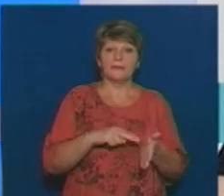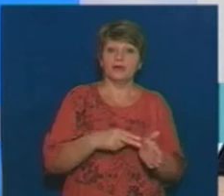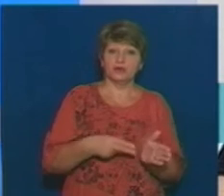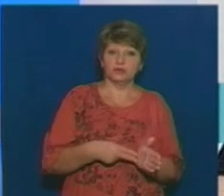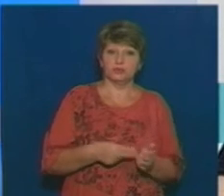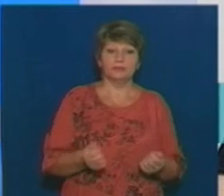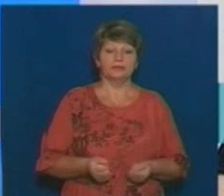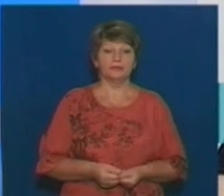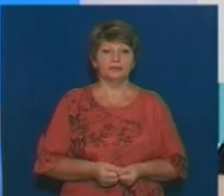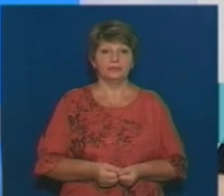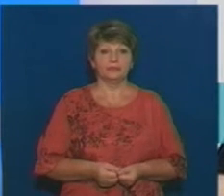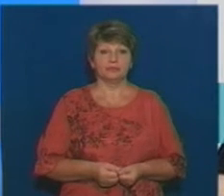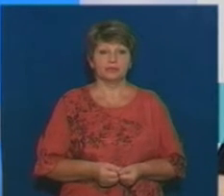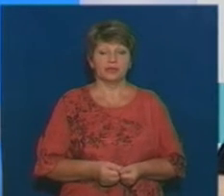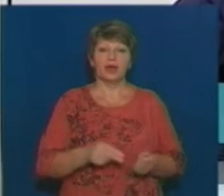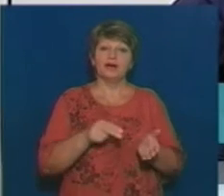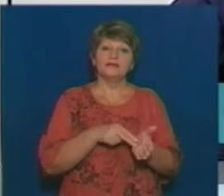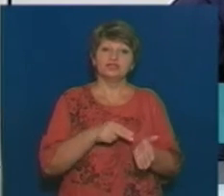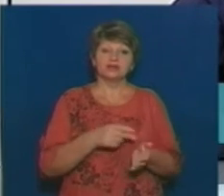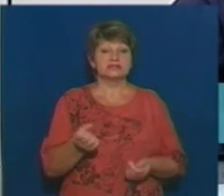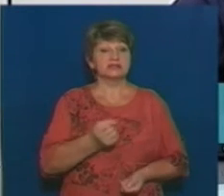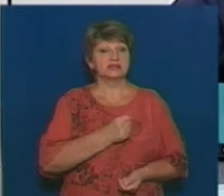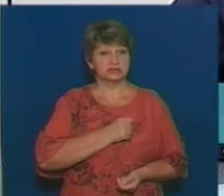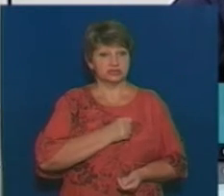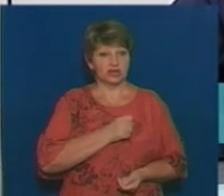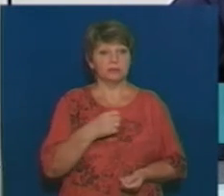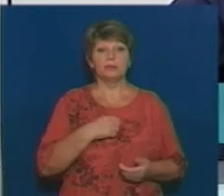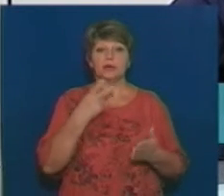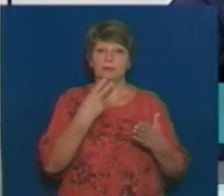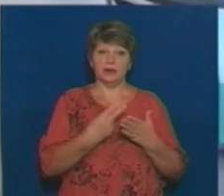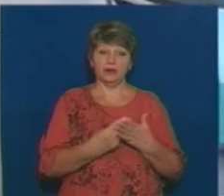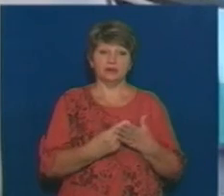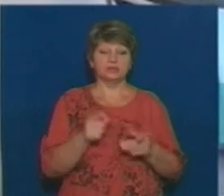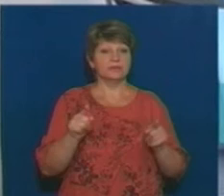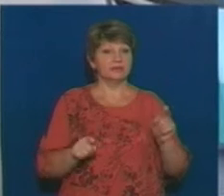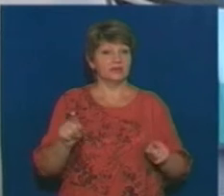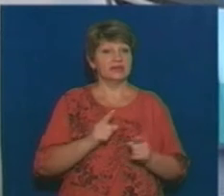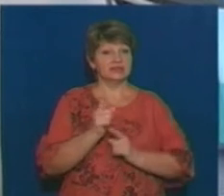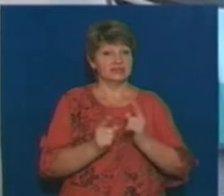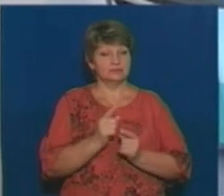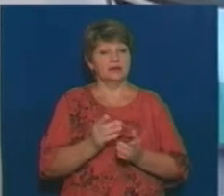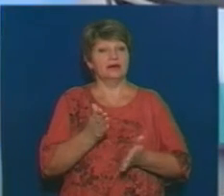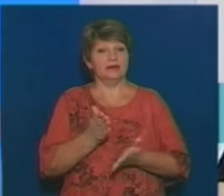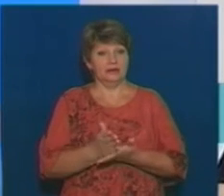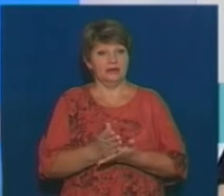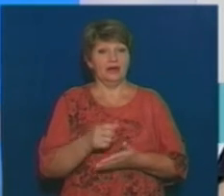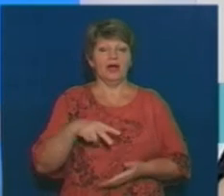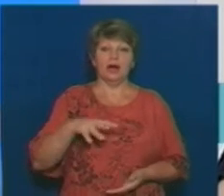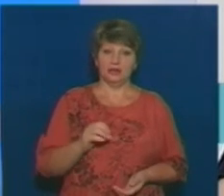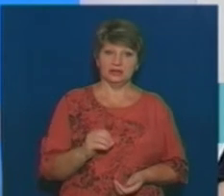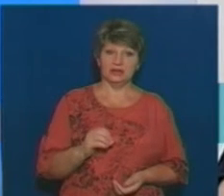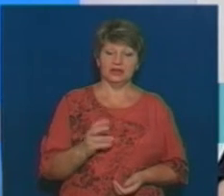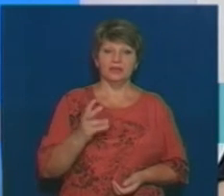коштів. Якоштовується в Черкасах? А в Черкасах, на жаль, як ми бачимо, певні зміни пішли, здавалося б, але на